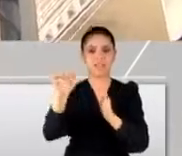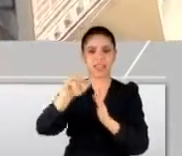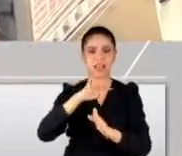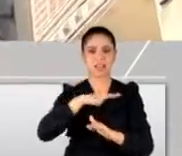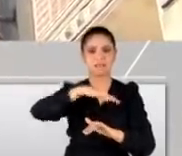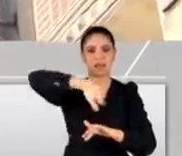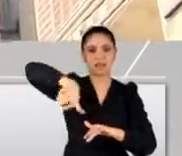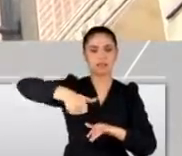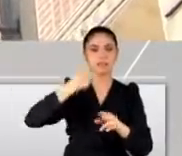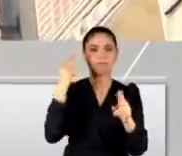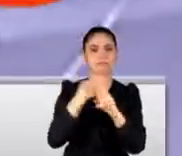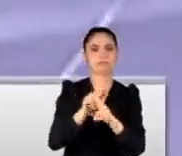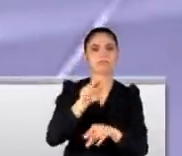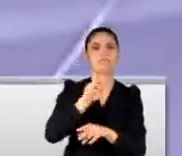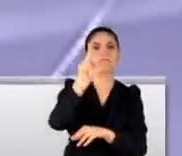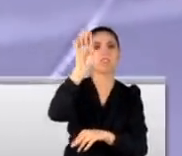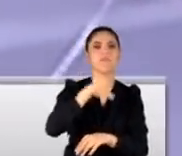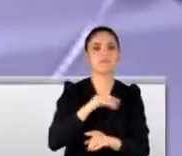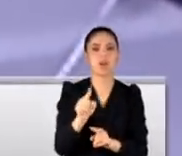hırsızların gözünden kaçmadı.